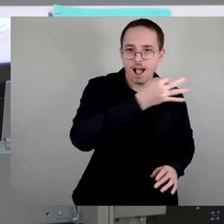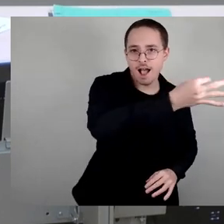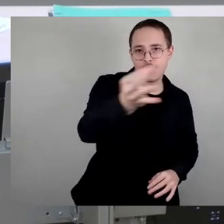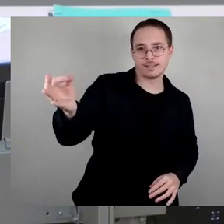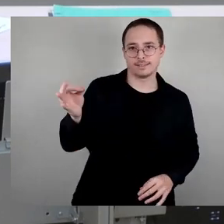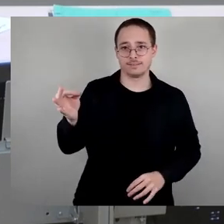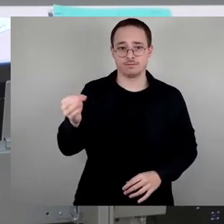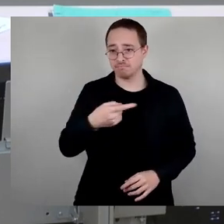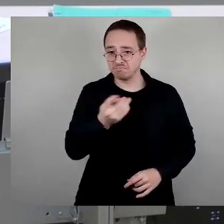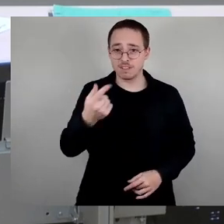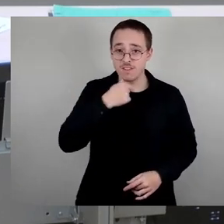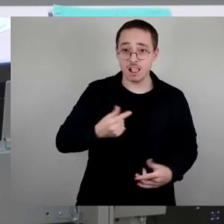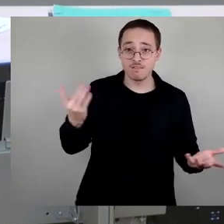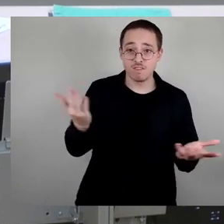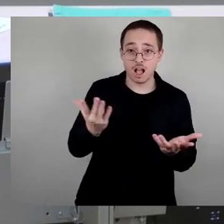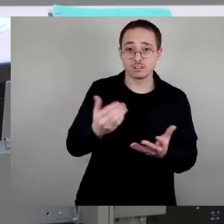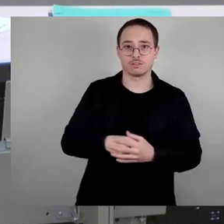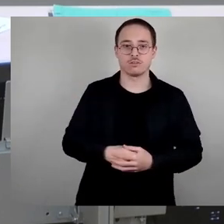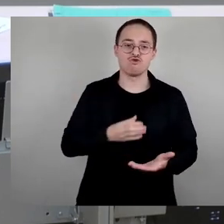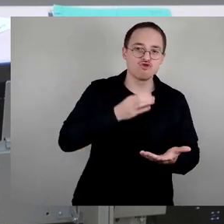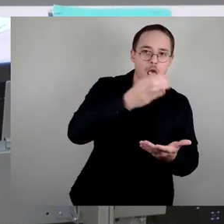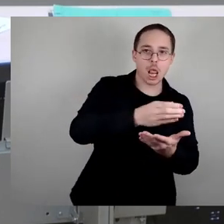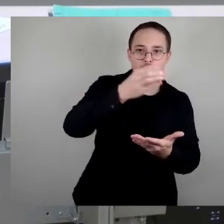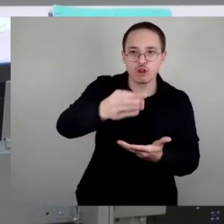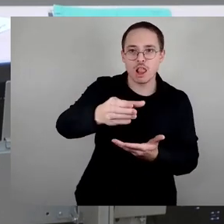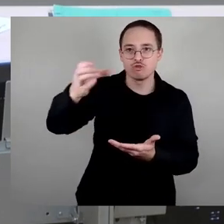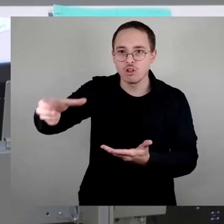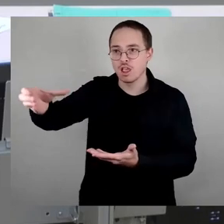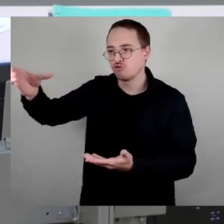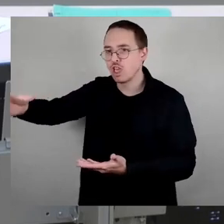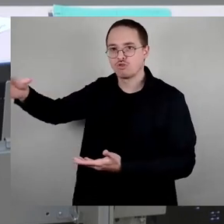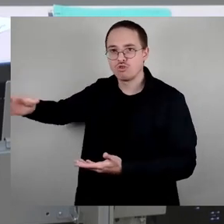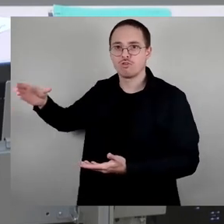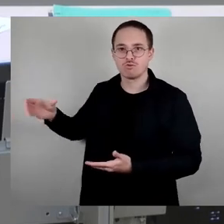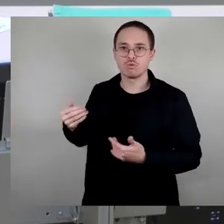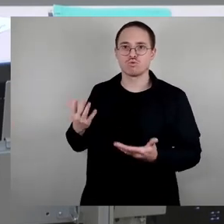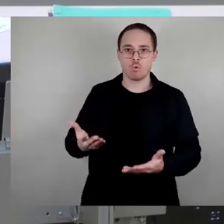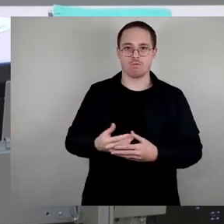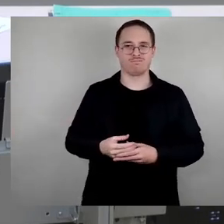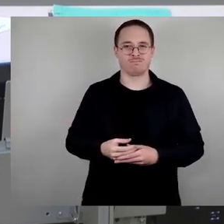ob überall erklär, stehlen, je nach Zeitgeschmack die Vergangenheit uns erklärt.